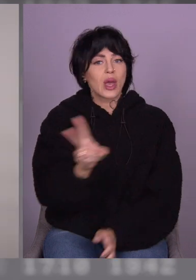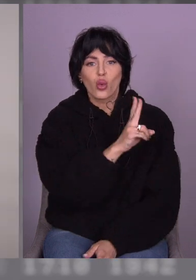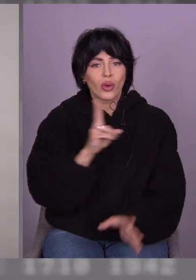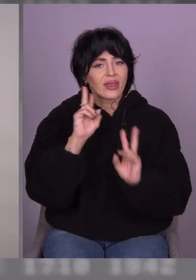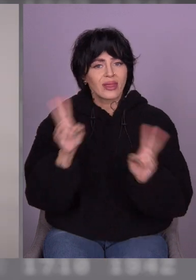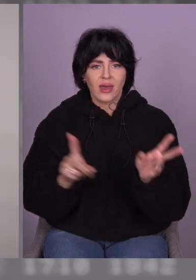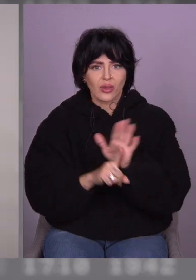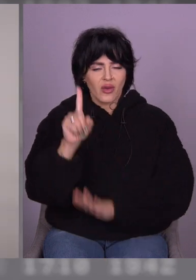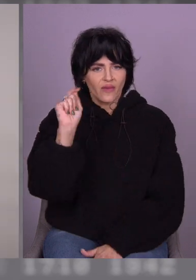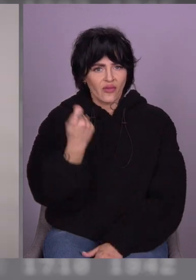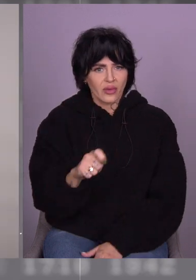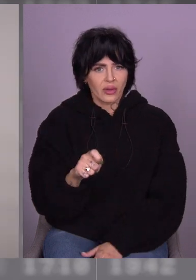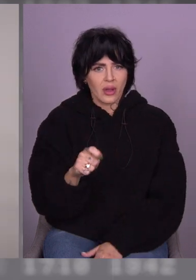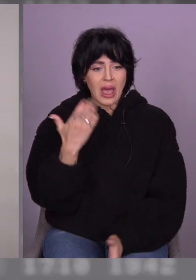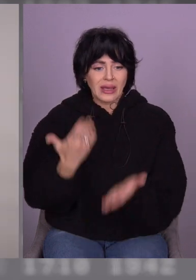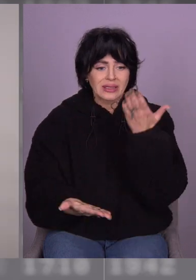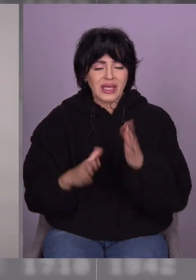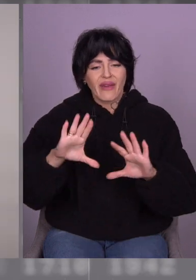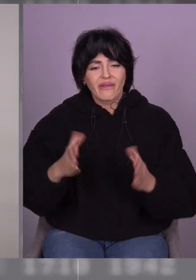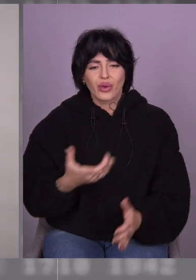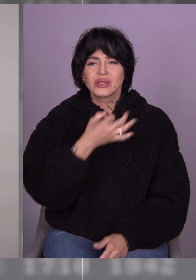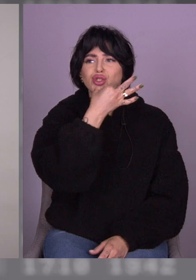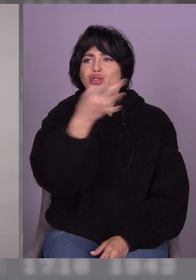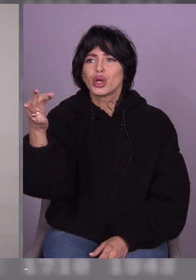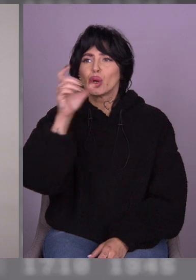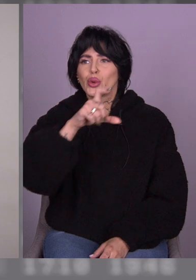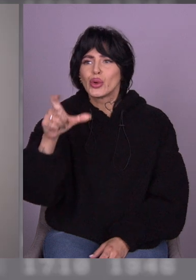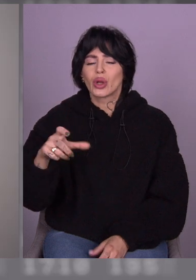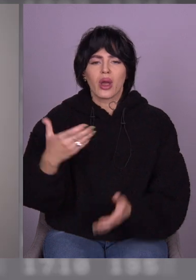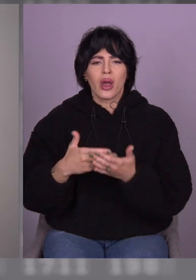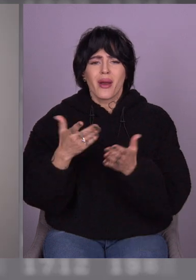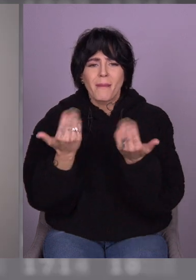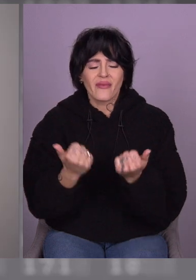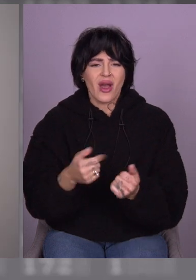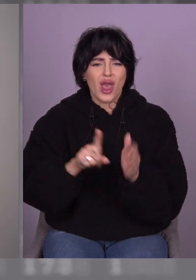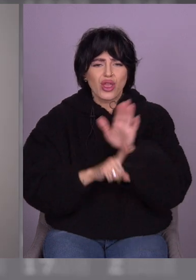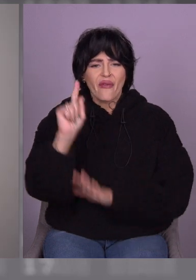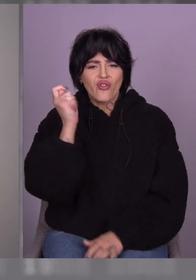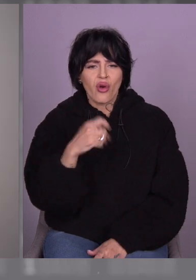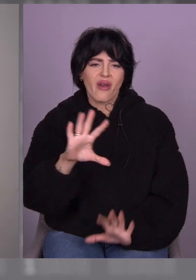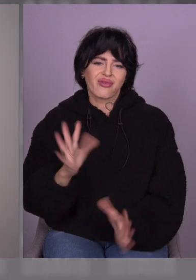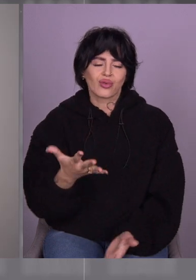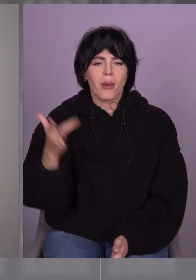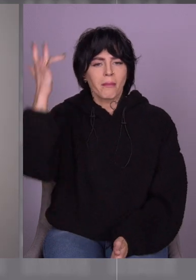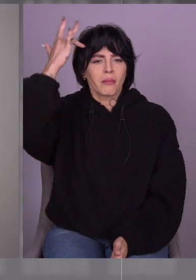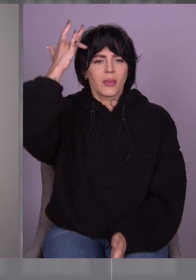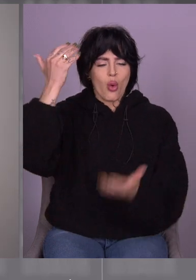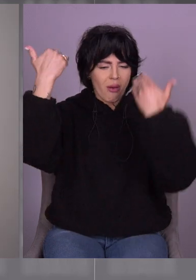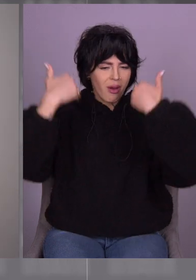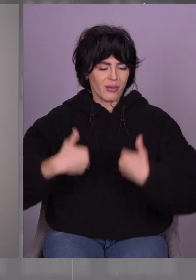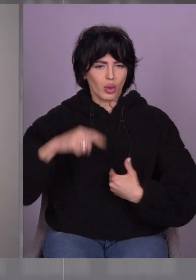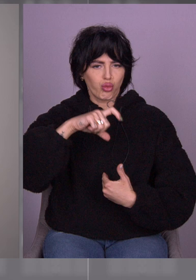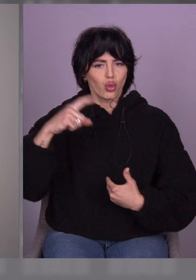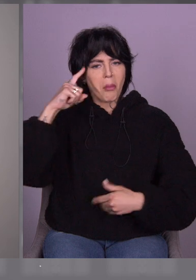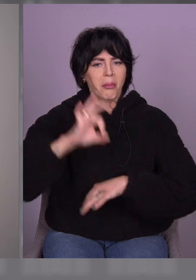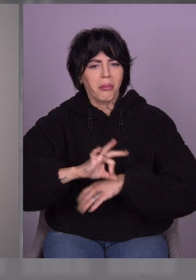І я подумала, що якщо я їм скажу, люди, війна почалася, вони подумають, що я зійшла з густу. Що таке не може бути, що це